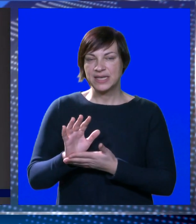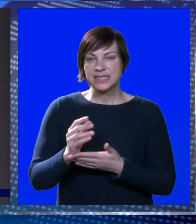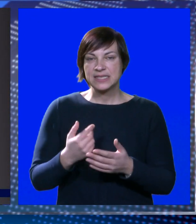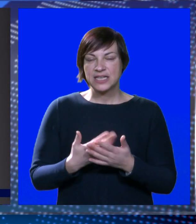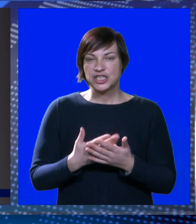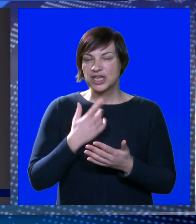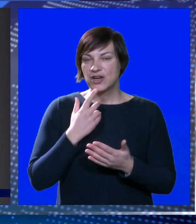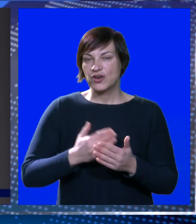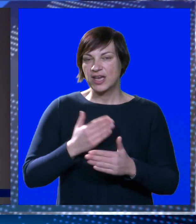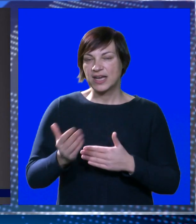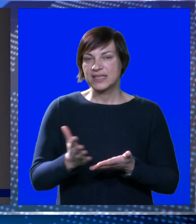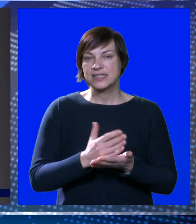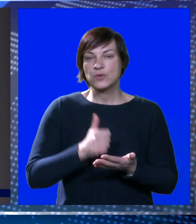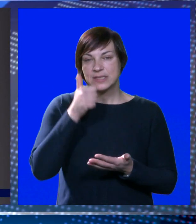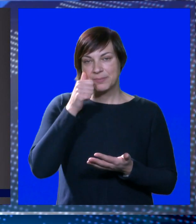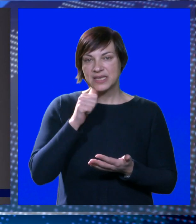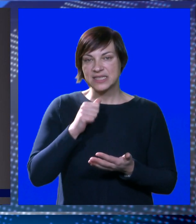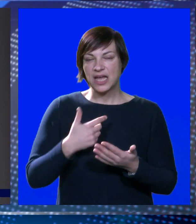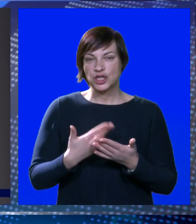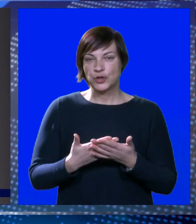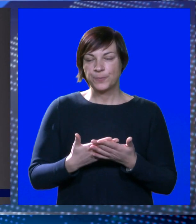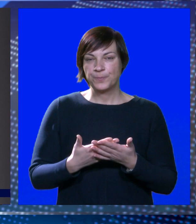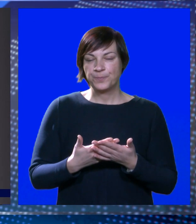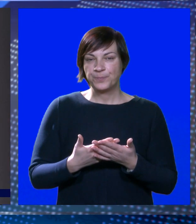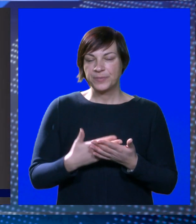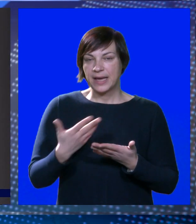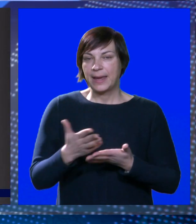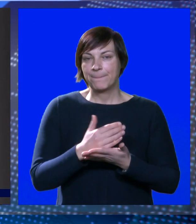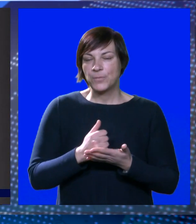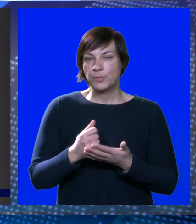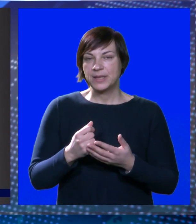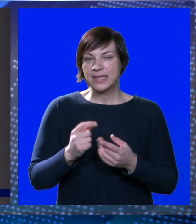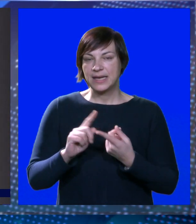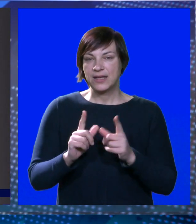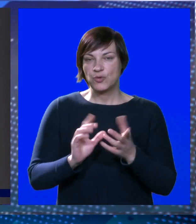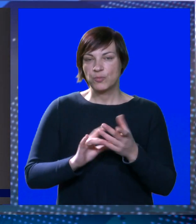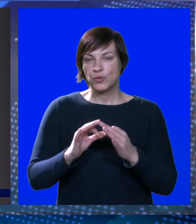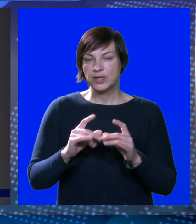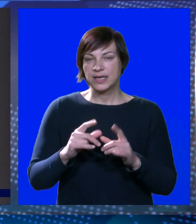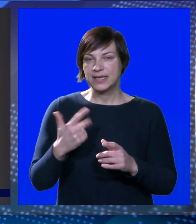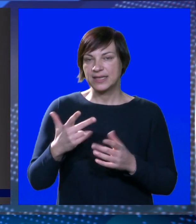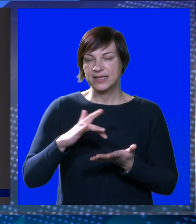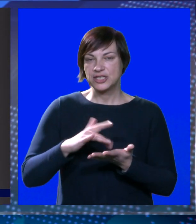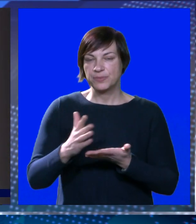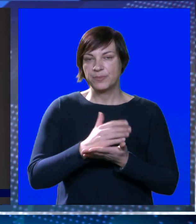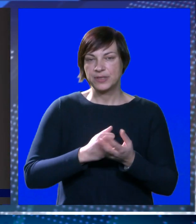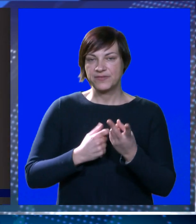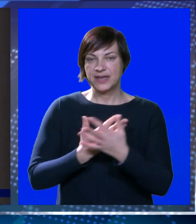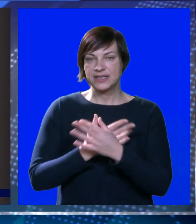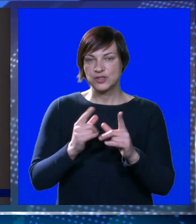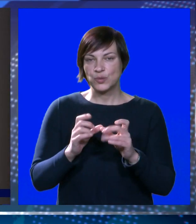Timo, koja kasnije uzima zlato i onda u Repa stvažu pobjeda nad Rumunkom i za Broncu pobjeda nad